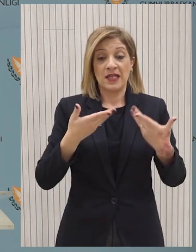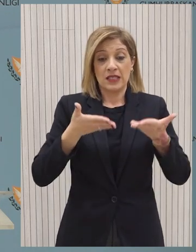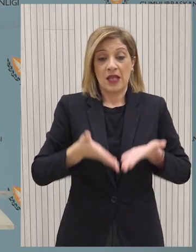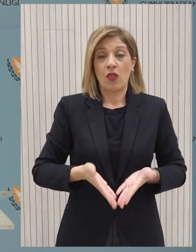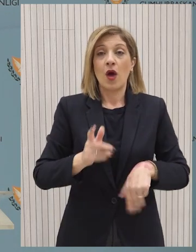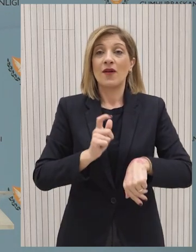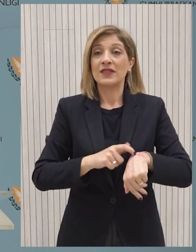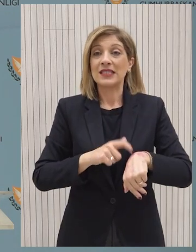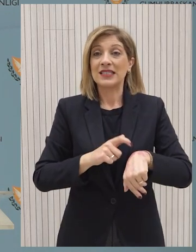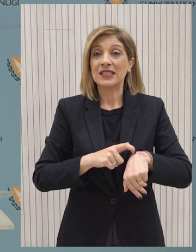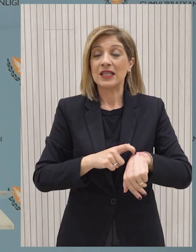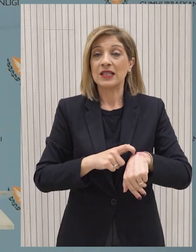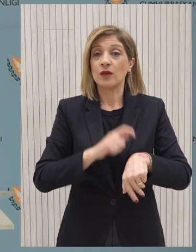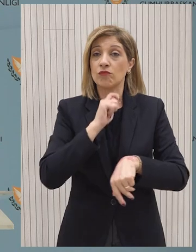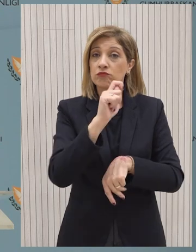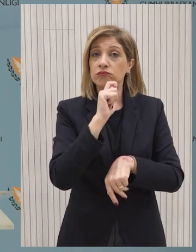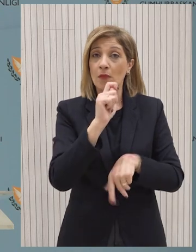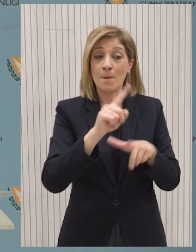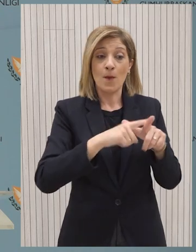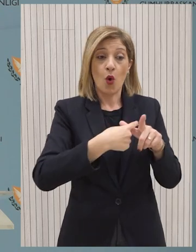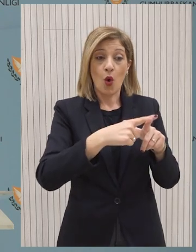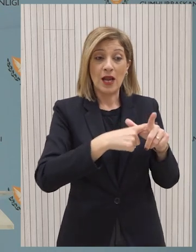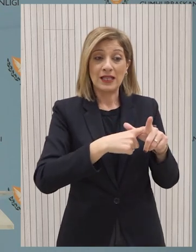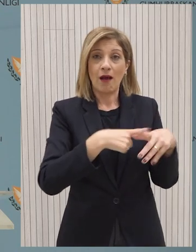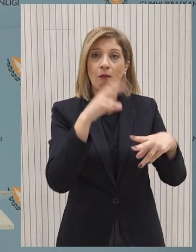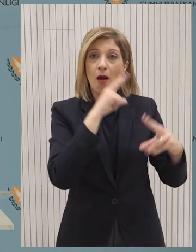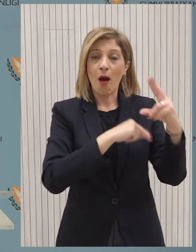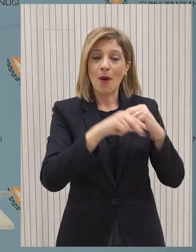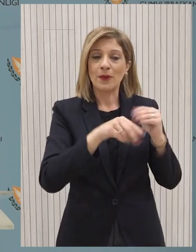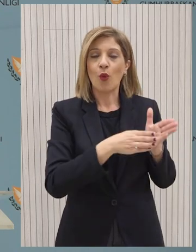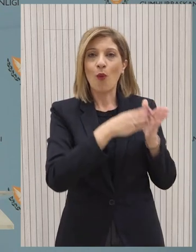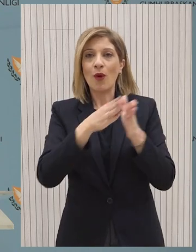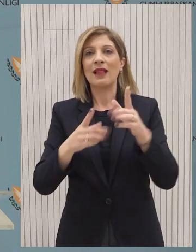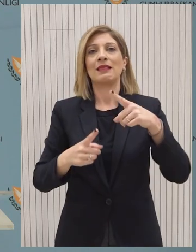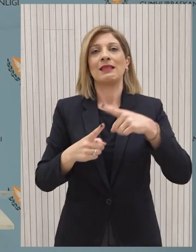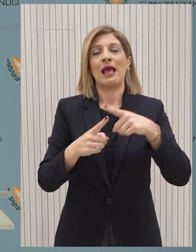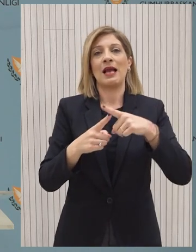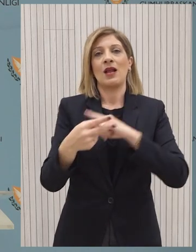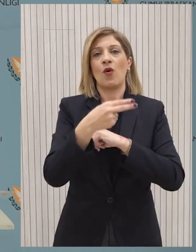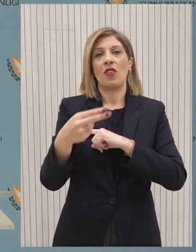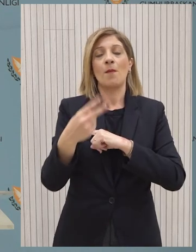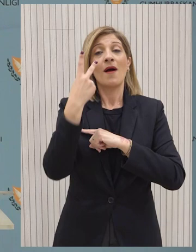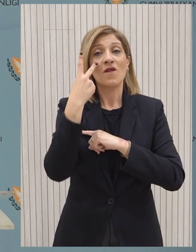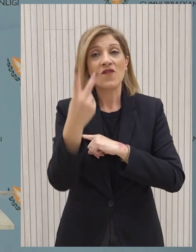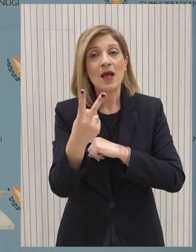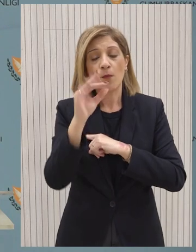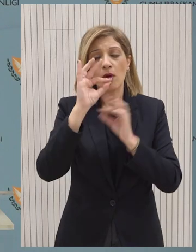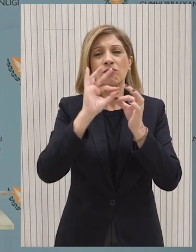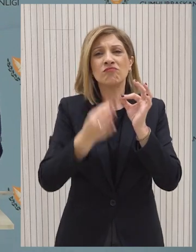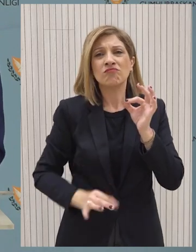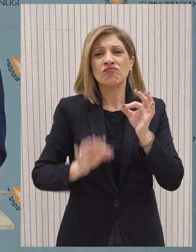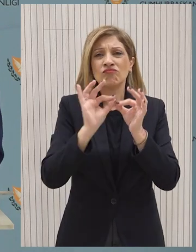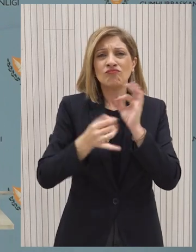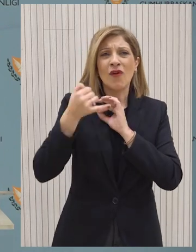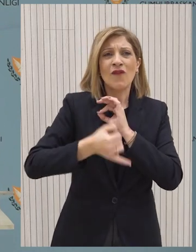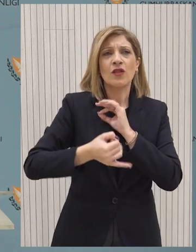σημείο στο οποίο αυτή τη στιγμή εξετάζονται και οι τεχνικές λεπτομέρειες της πρωτοβουλίας, υλοποίησης αυτής της πρωτοβουλίας. Πότε θα έχουμε καταλήξει αυτές τις λεπτομέρειες κύριε